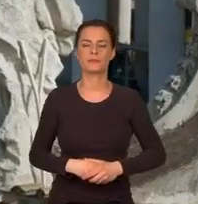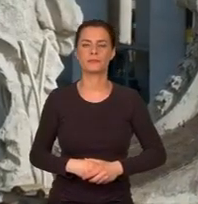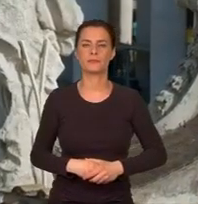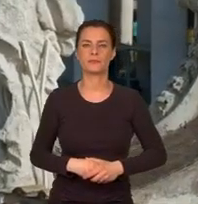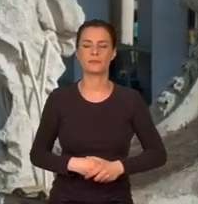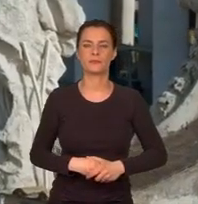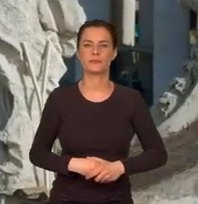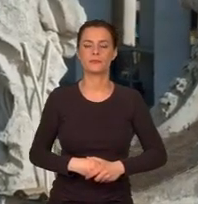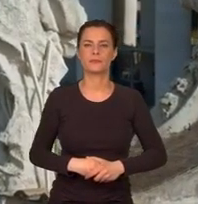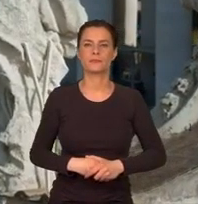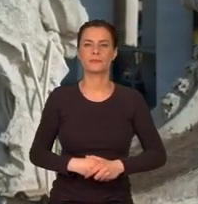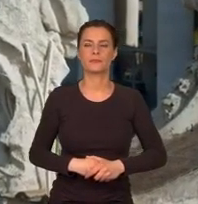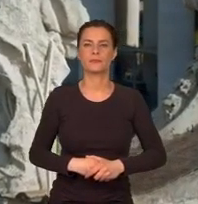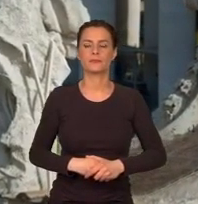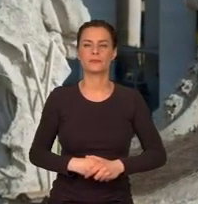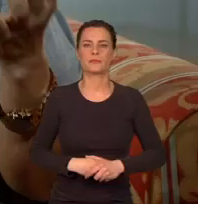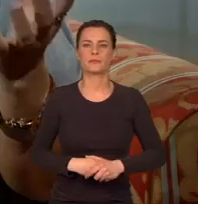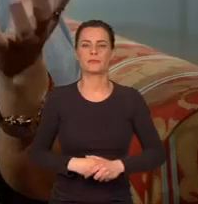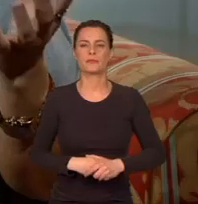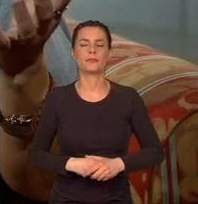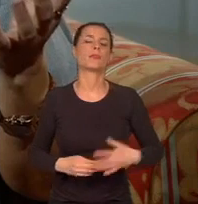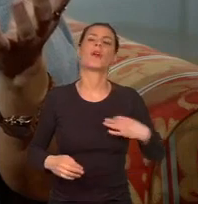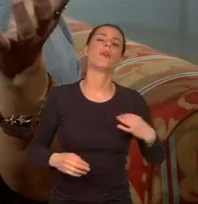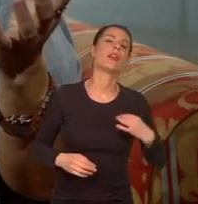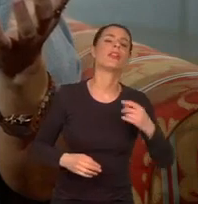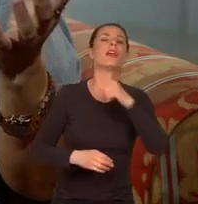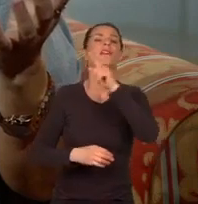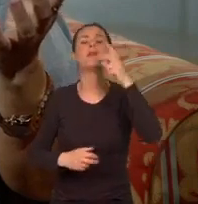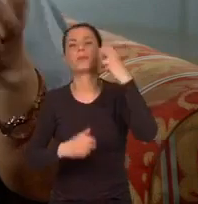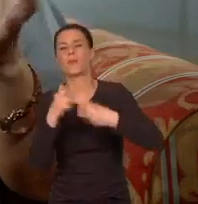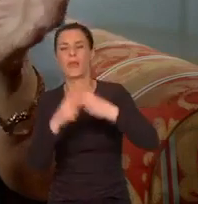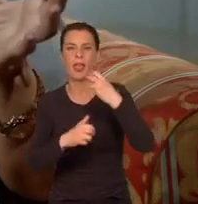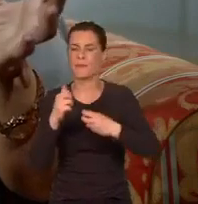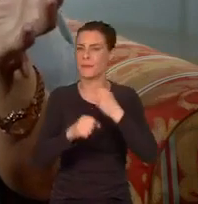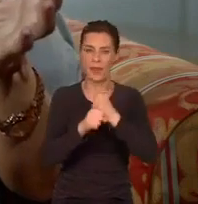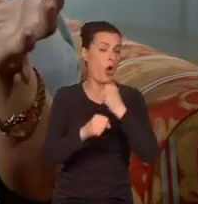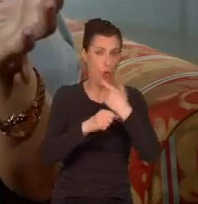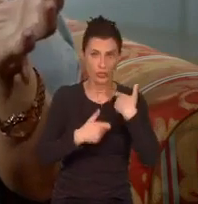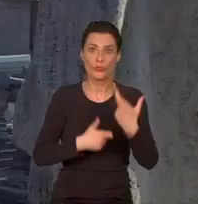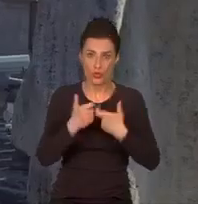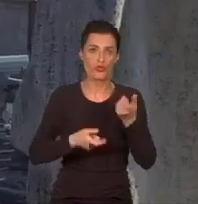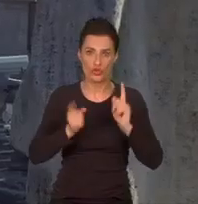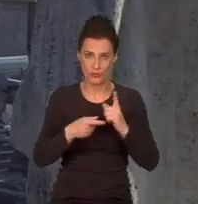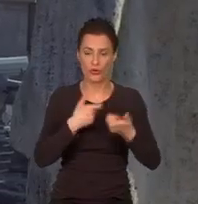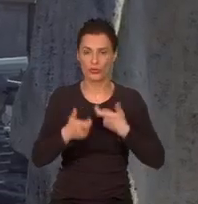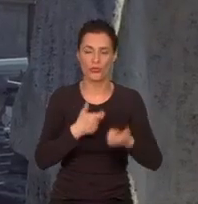Bez względu na problemy samych prac powstał bardzo szybko. Lecz